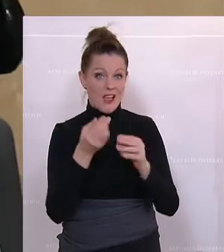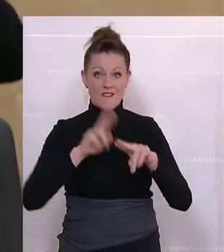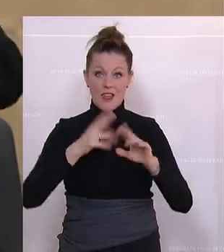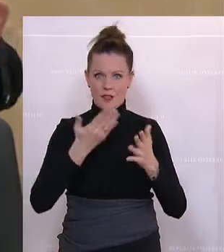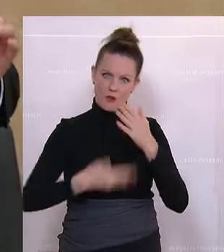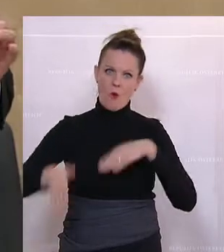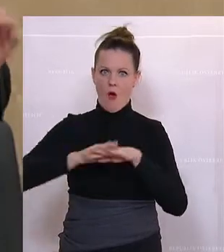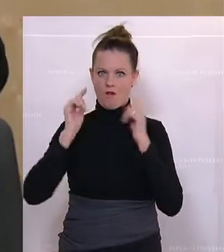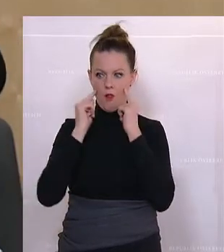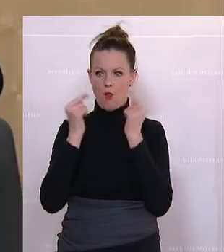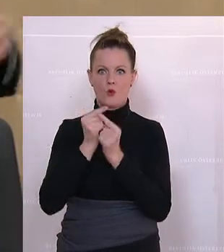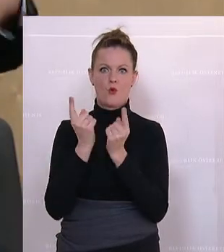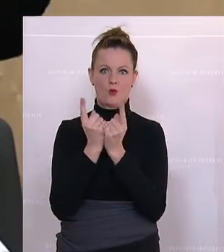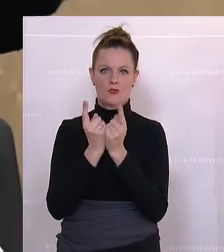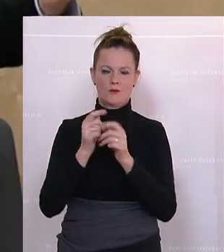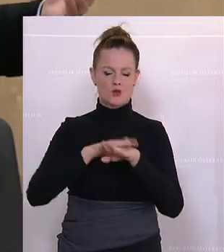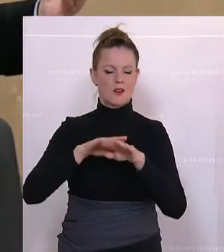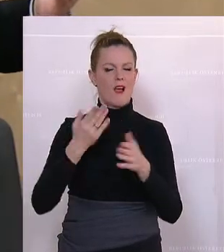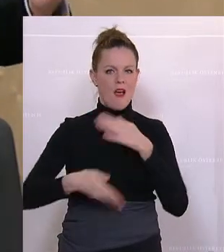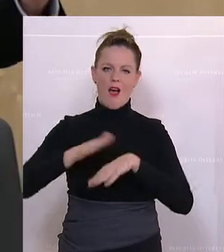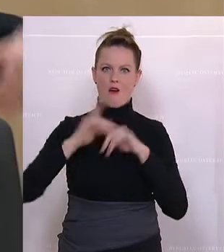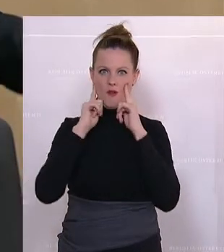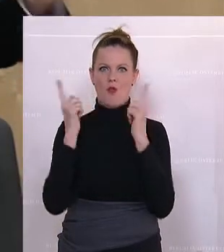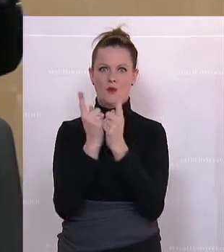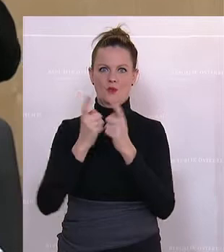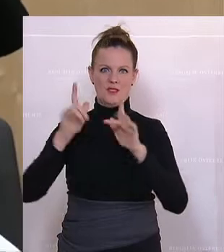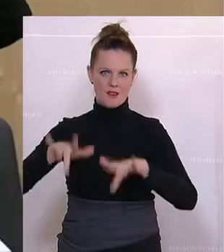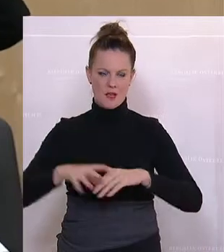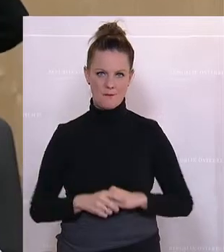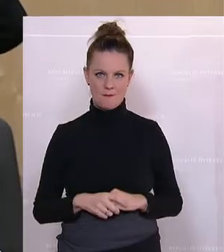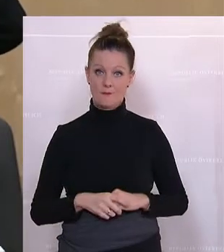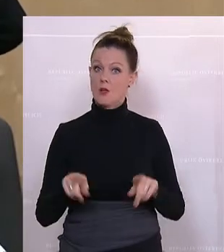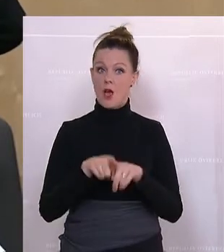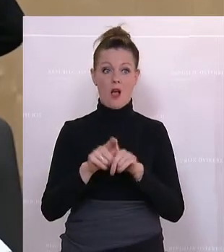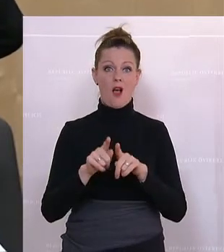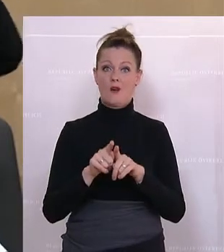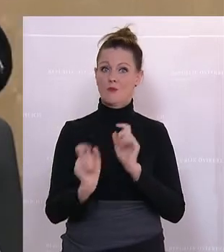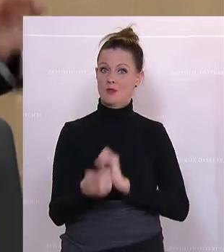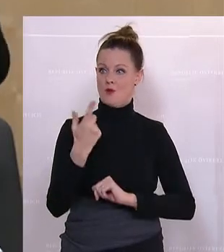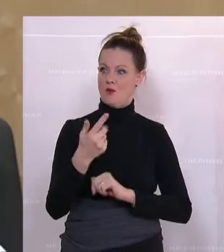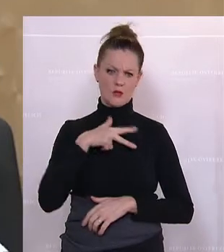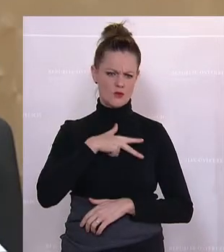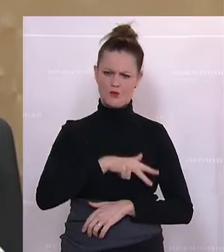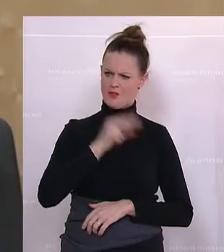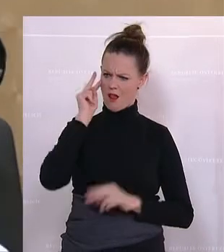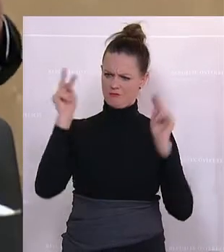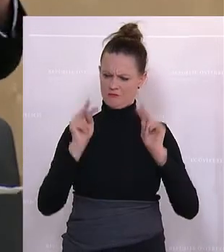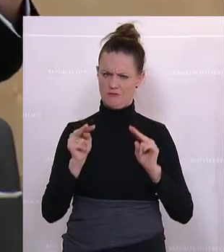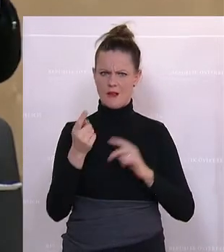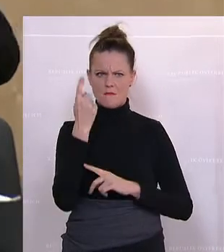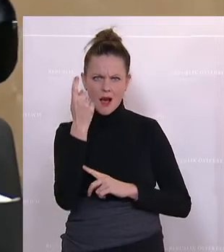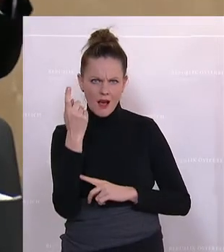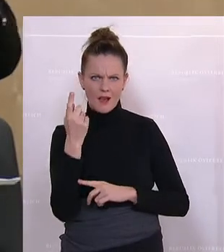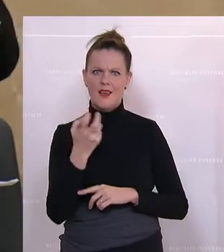Die Sache, die Sache geht ja dann weiter. Gerade wenn Sie aus sozialen Gesichtspunkten anmahnen, dass die